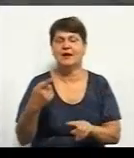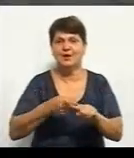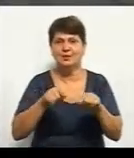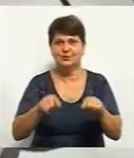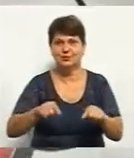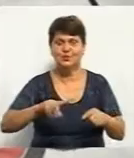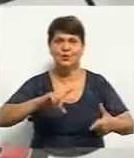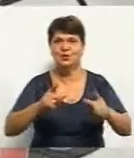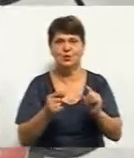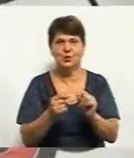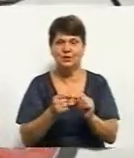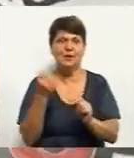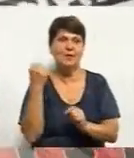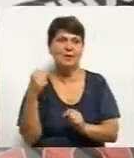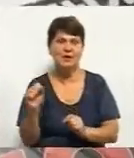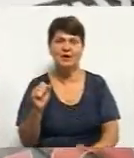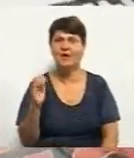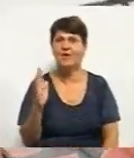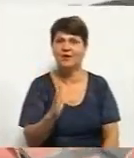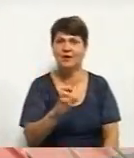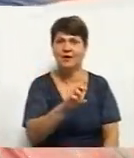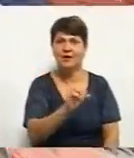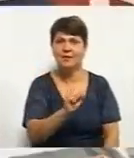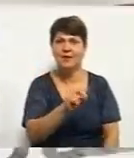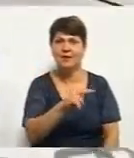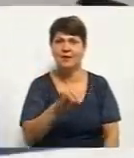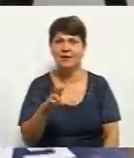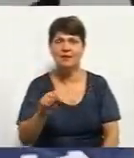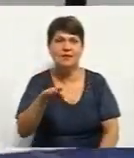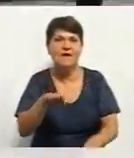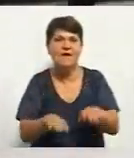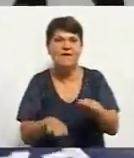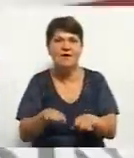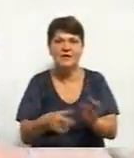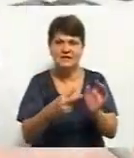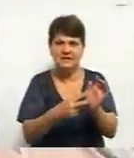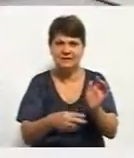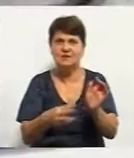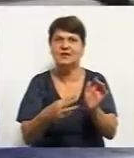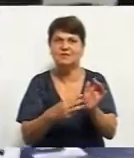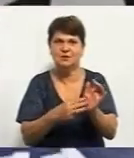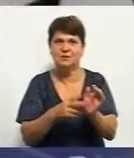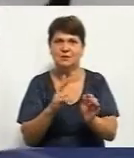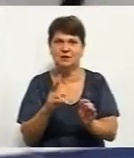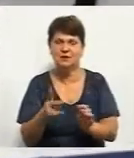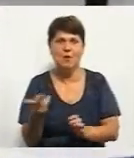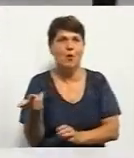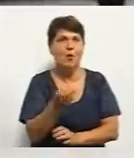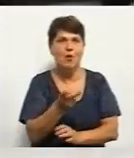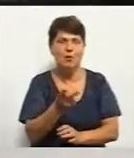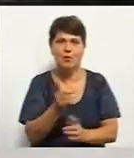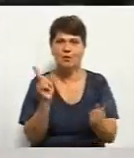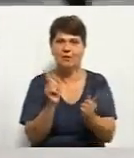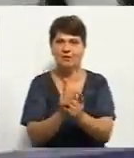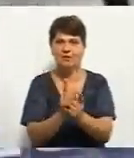Олександр переміг полтавчан на Володимира Баклана. Хлопець змагався у ваговій категорії до 77 кілограмів. Обидва поєдинки завершив у першому